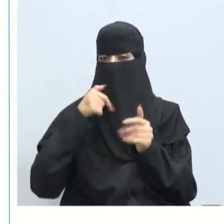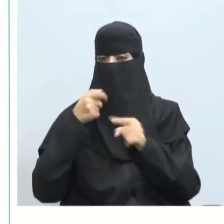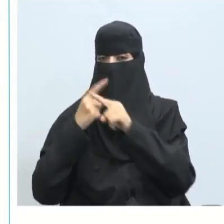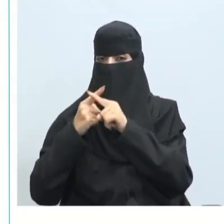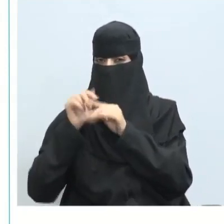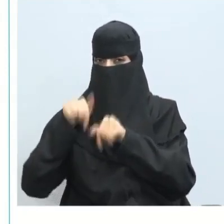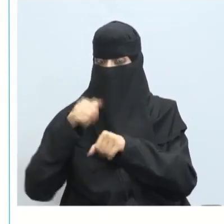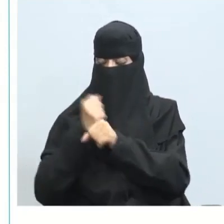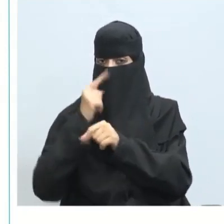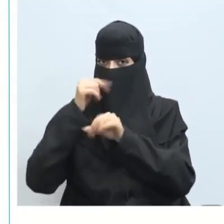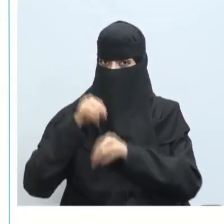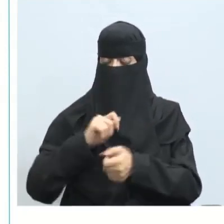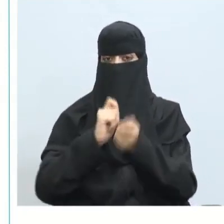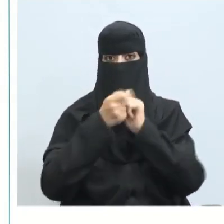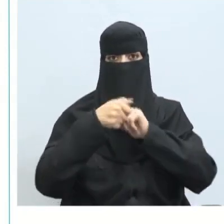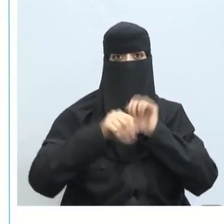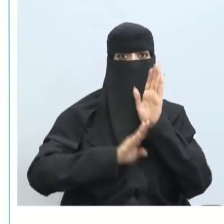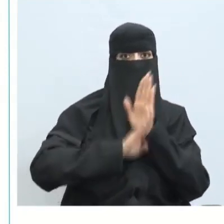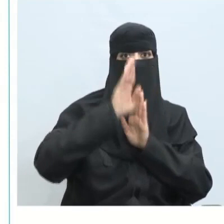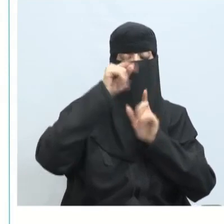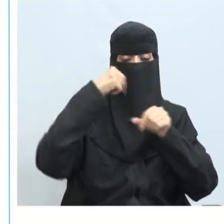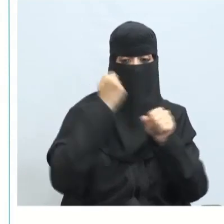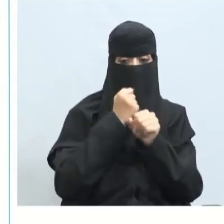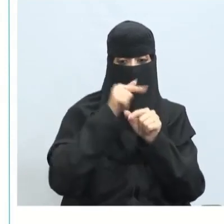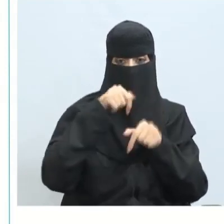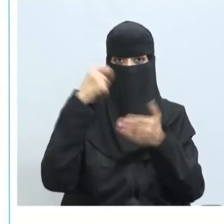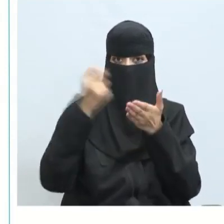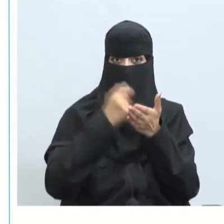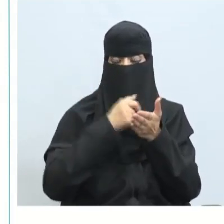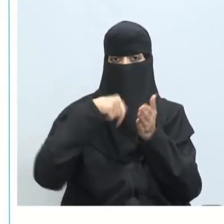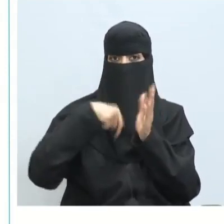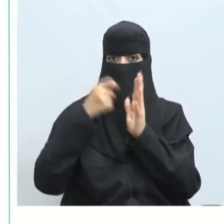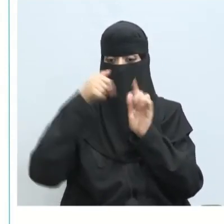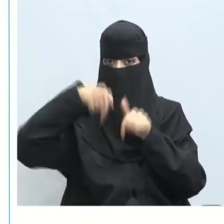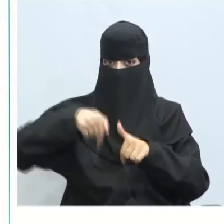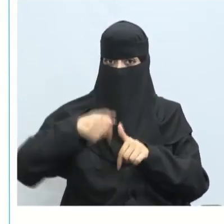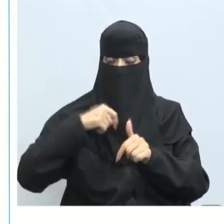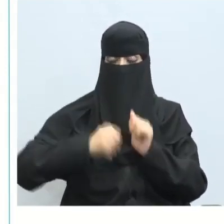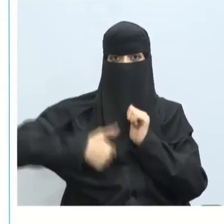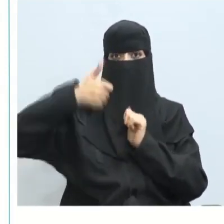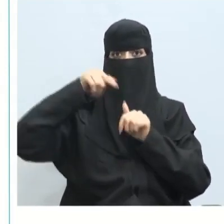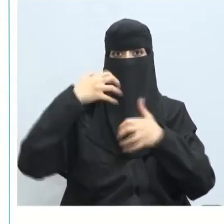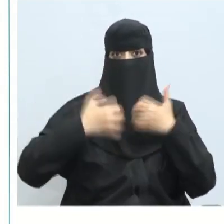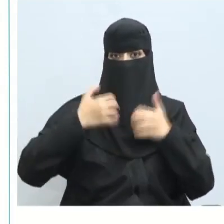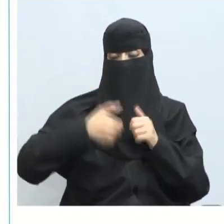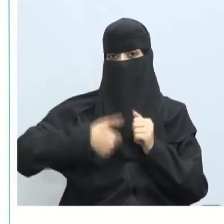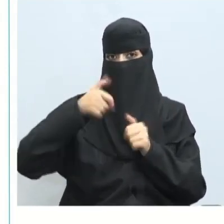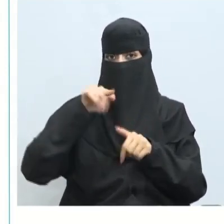تصحيحها أيضاً تجعله يطور عمل وتجعله أيضاً يعمل كتابة تقارير عاجلة إذن يشعر بالإنجاز يشعر